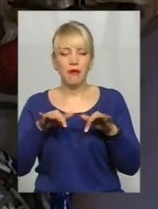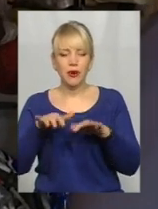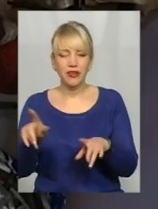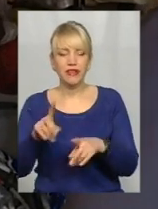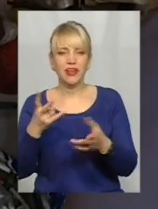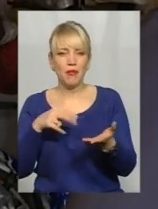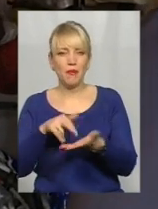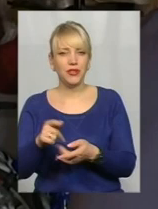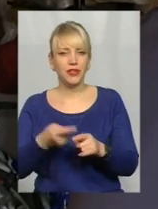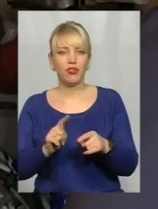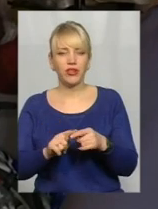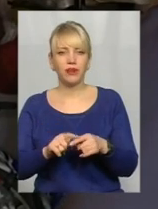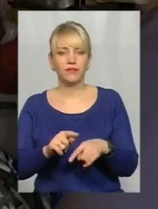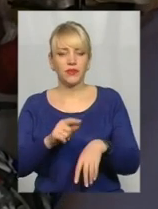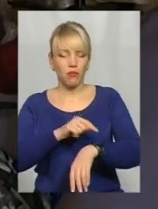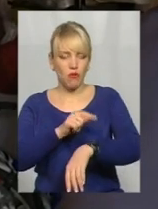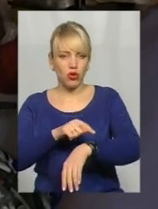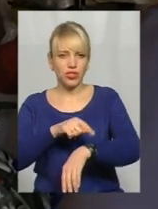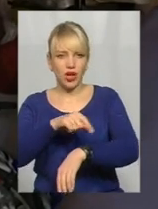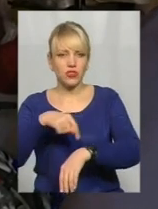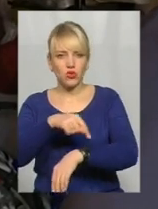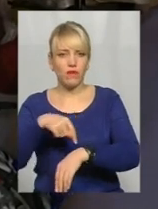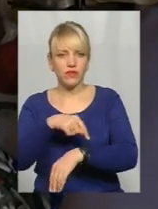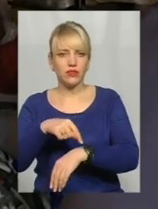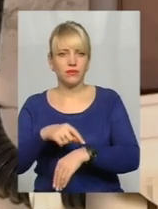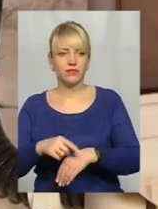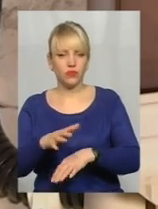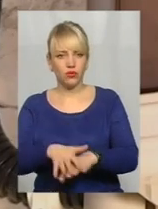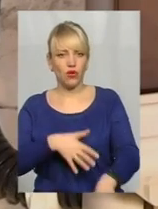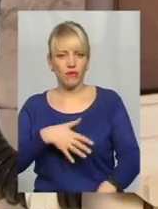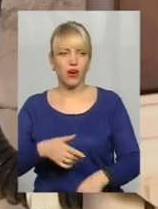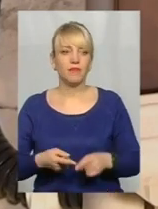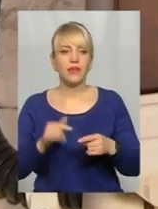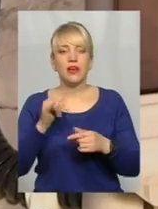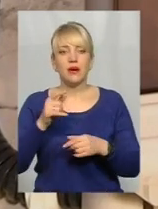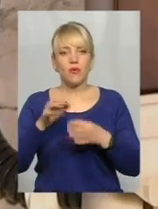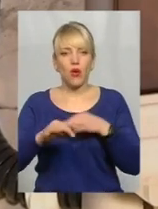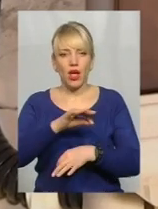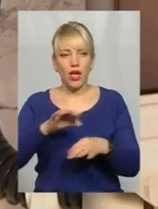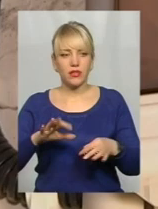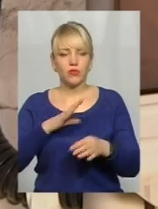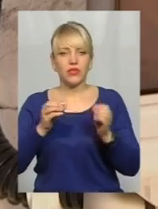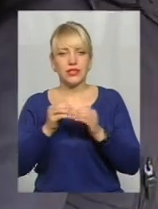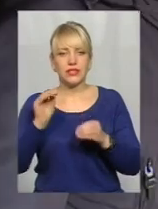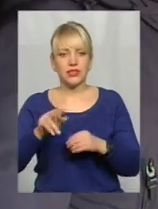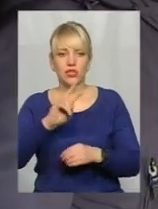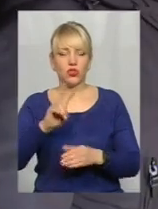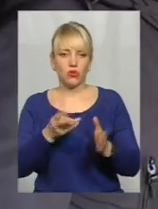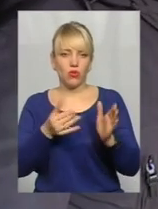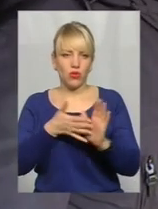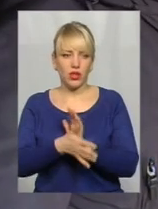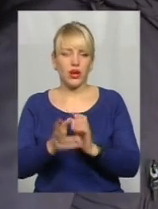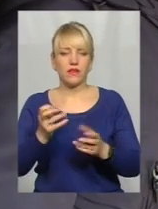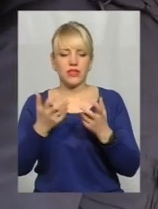пройти, вона досить почасові довга. Проєкт обійшовся у понад 10 тисяч доларів. За розрахунками Анатолія